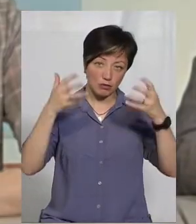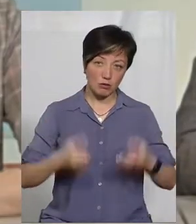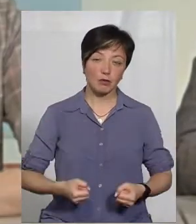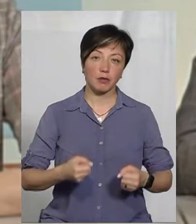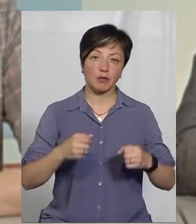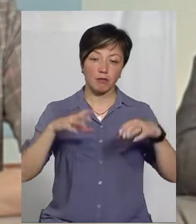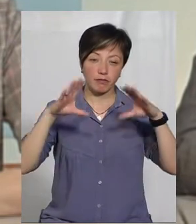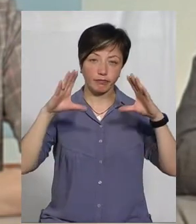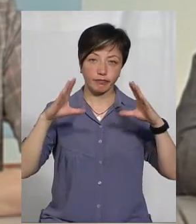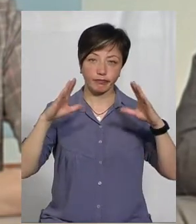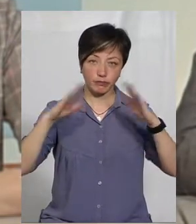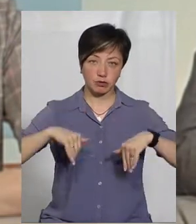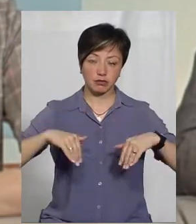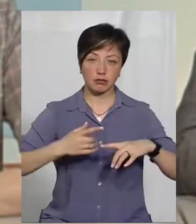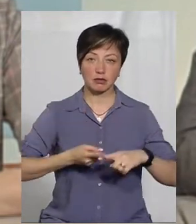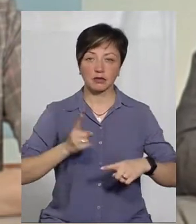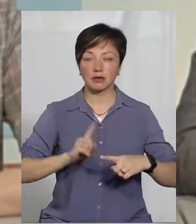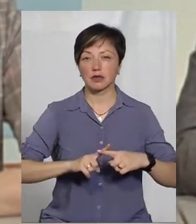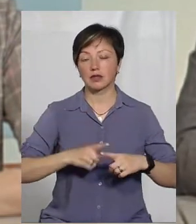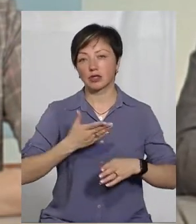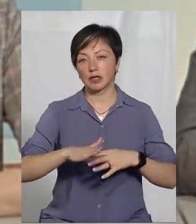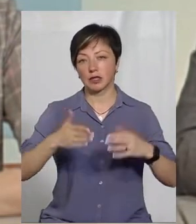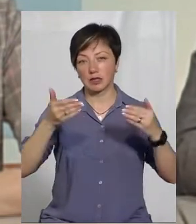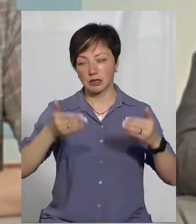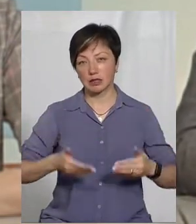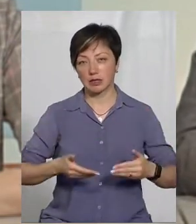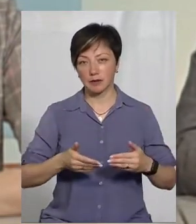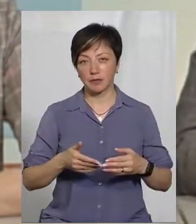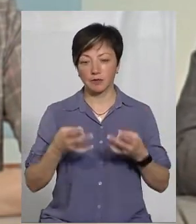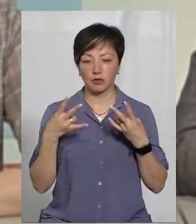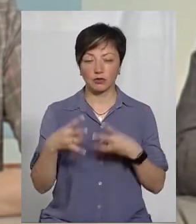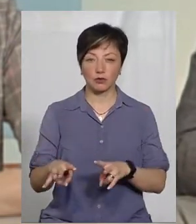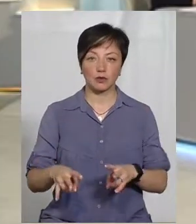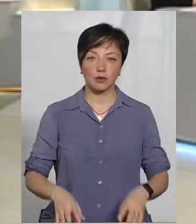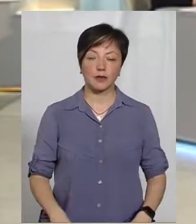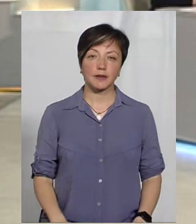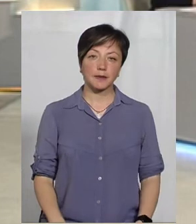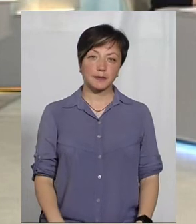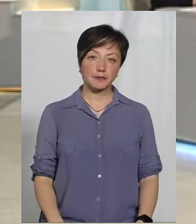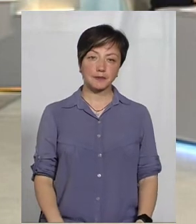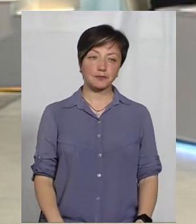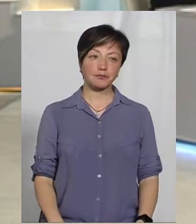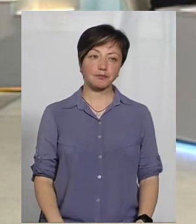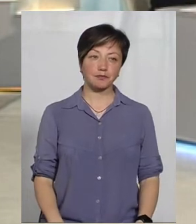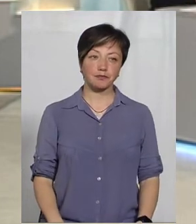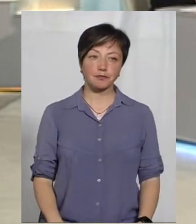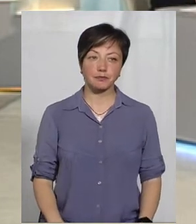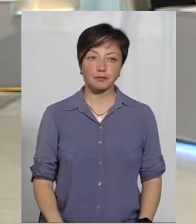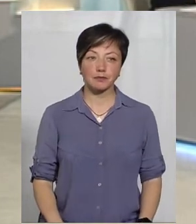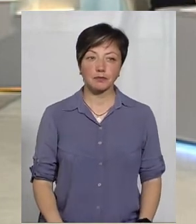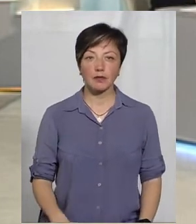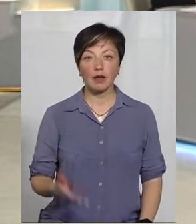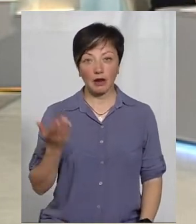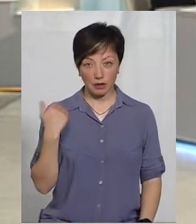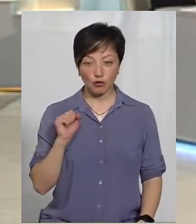оця цеглина чи частина стіни завдати якісь пошкодження. До цього можна було туди